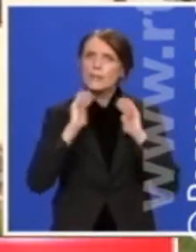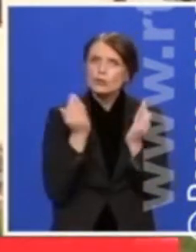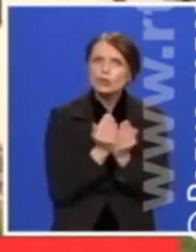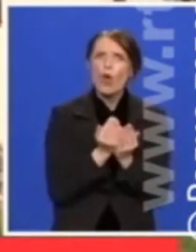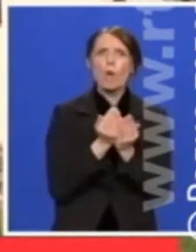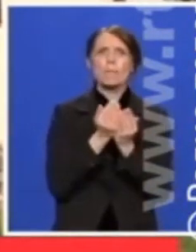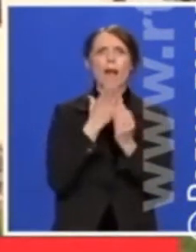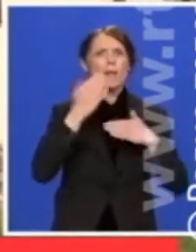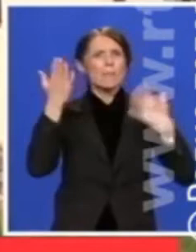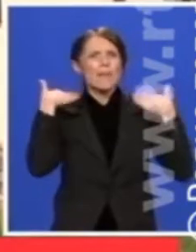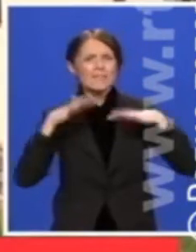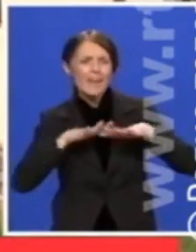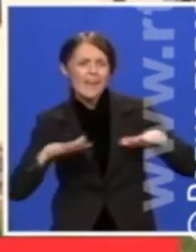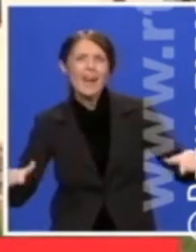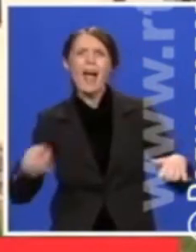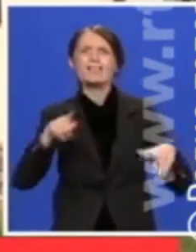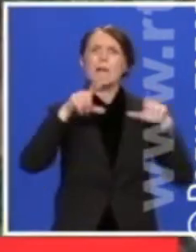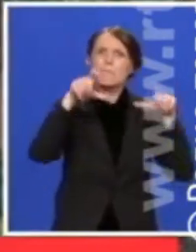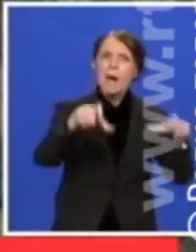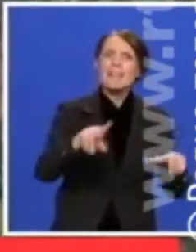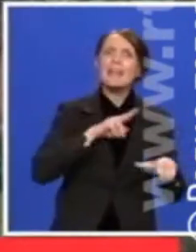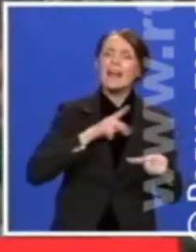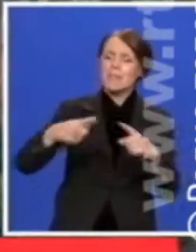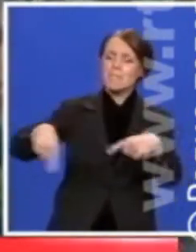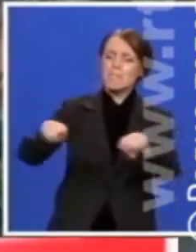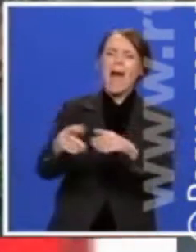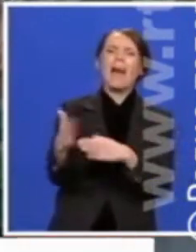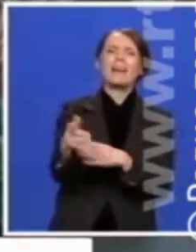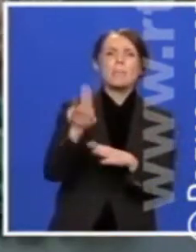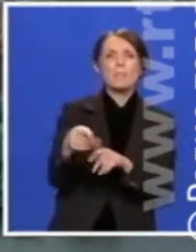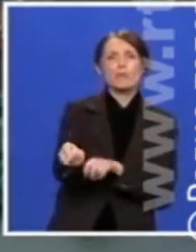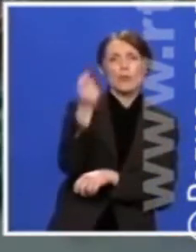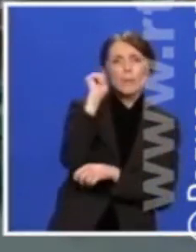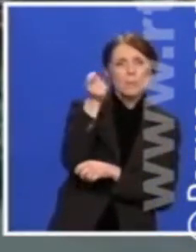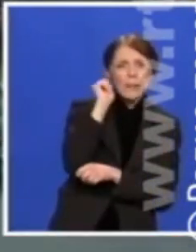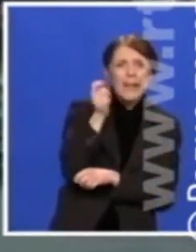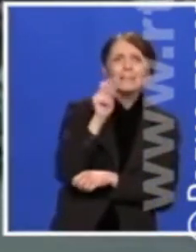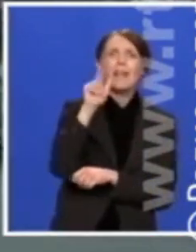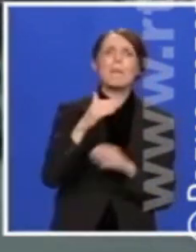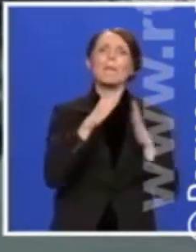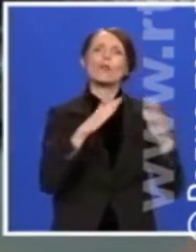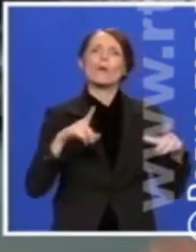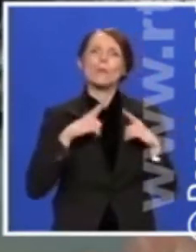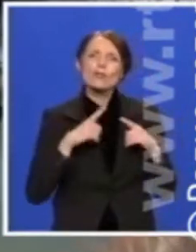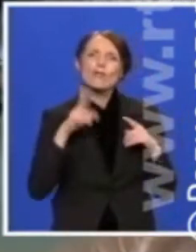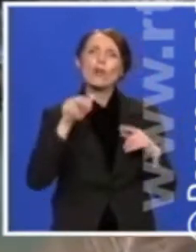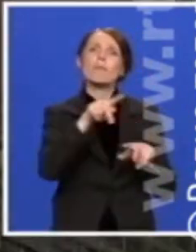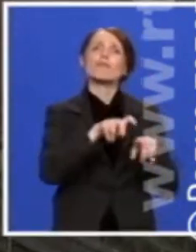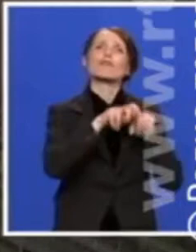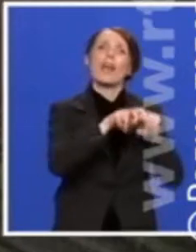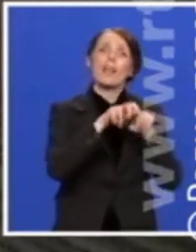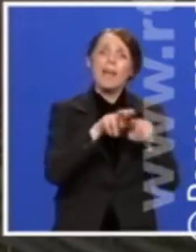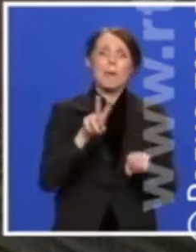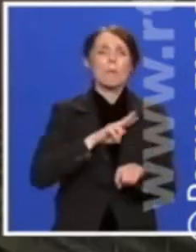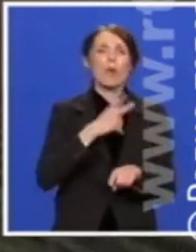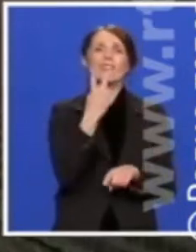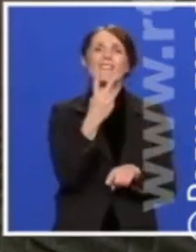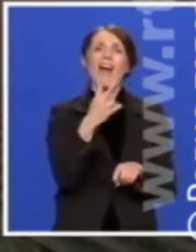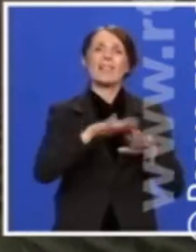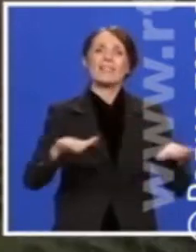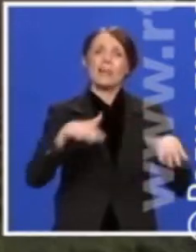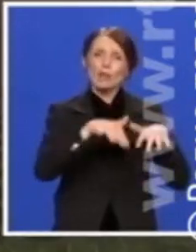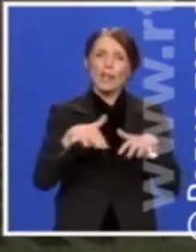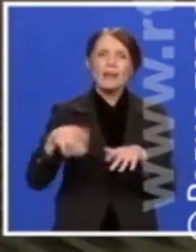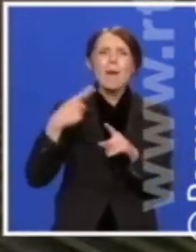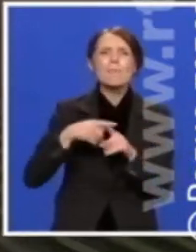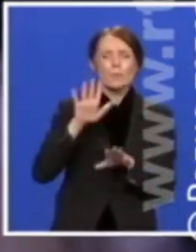da imamo velike ribnje gde može da se peca, da imamo domaće životinje, imamo prostore za jahanje, imamo dva dečija igrališta. Vina sa peska